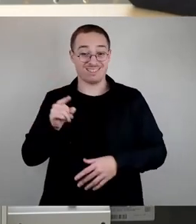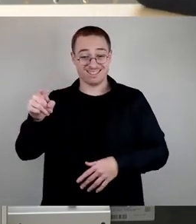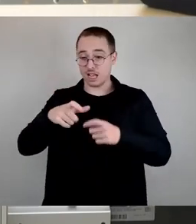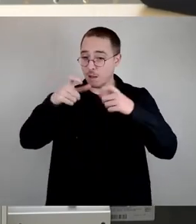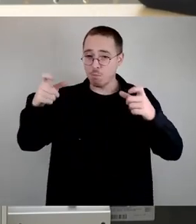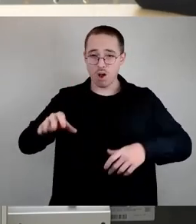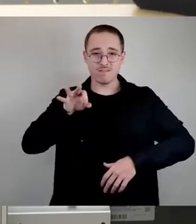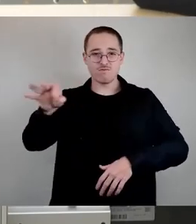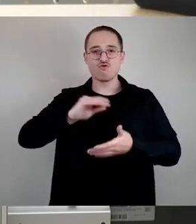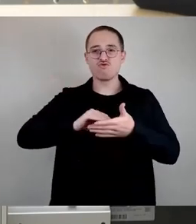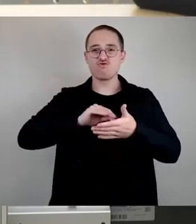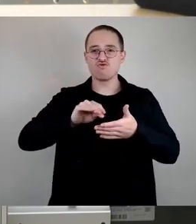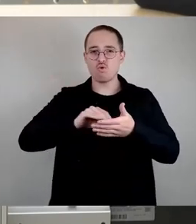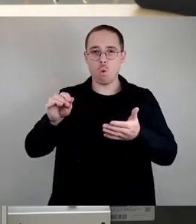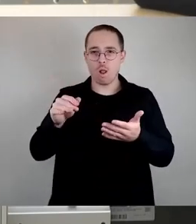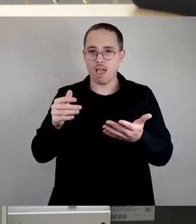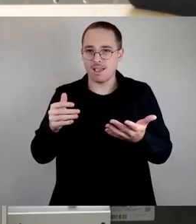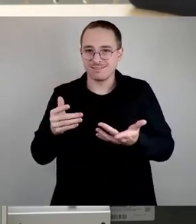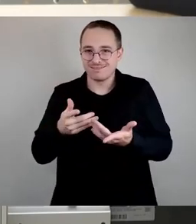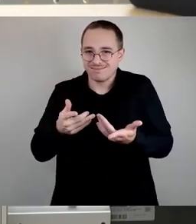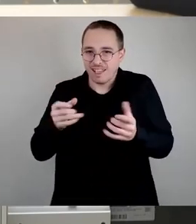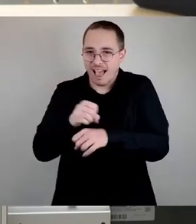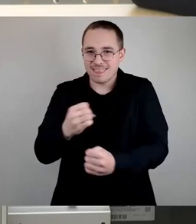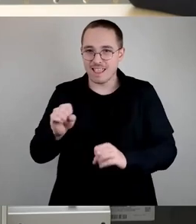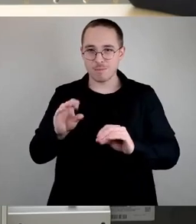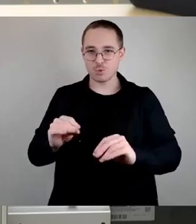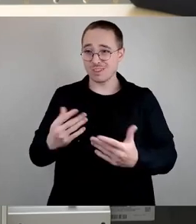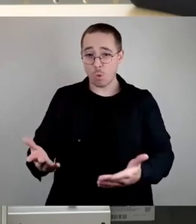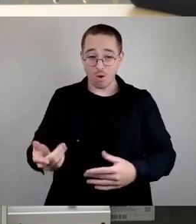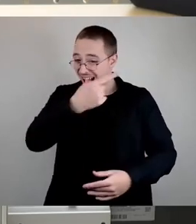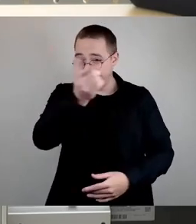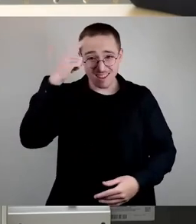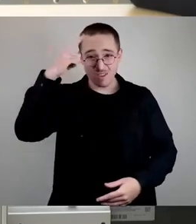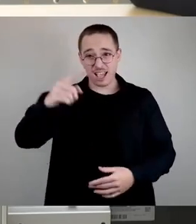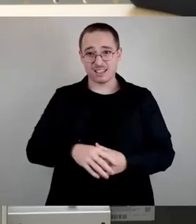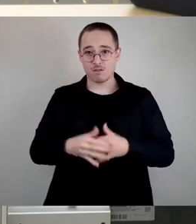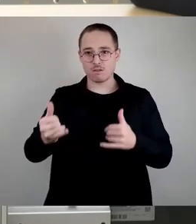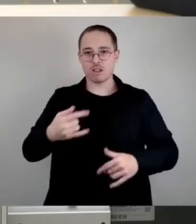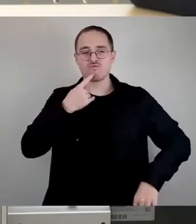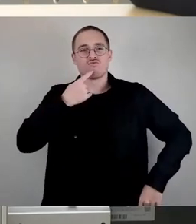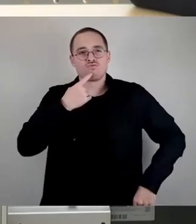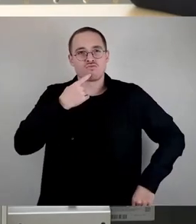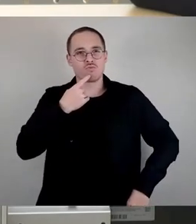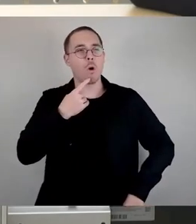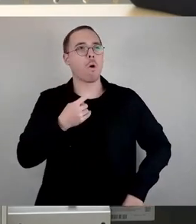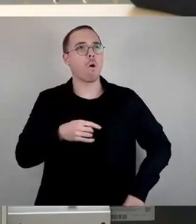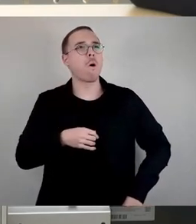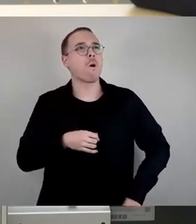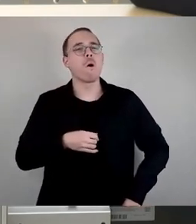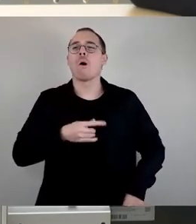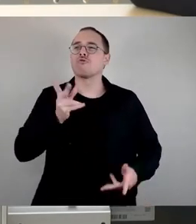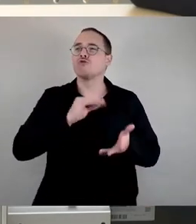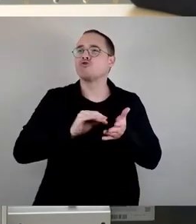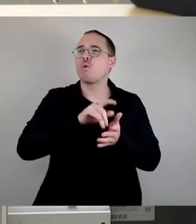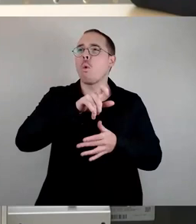geeignet. Ist nicht geeignet, weiß jeder. Und dann jetzt so zu tun, als ob man jetzt hier, sage ich mal, alle den Schülerinnen und Schülern in Dresdner und